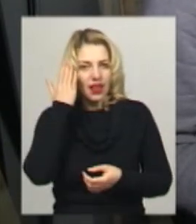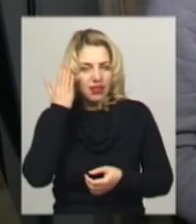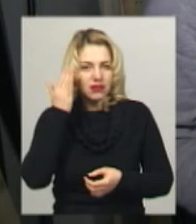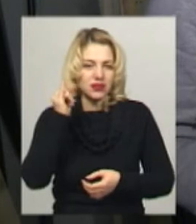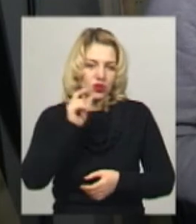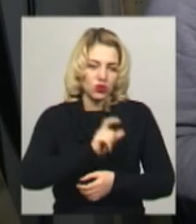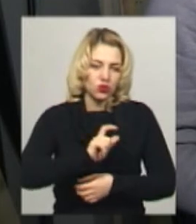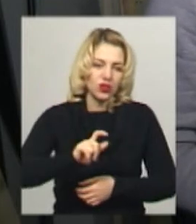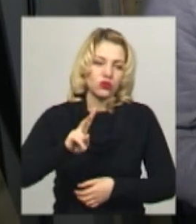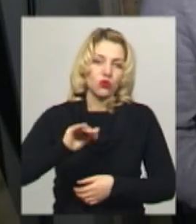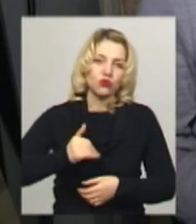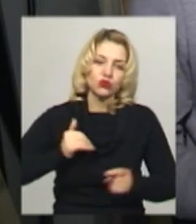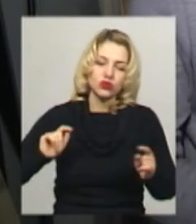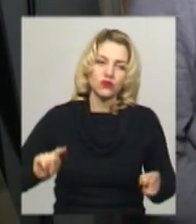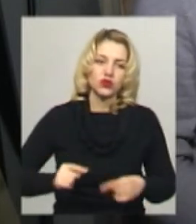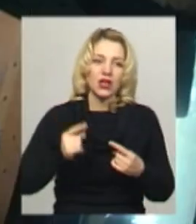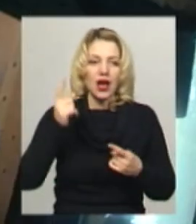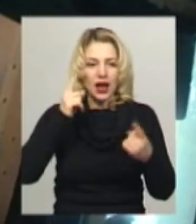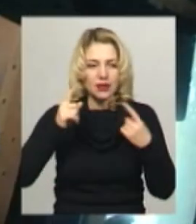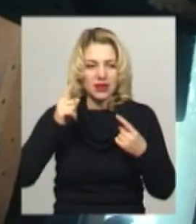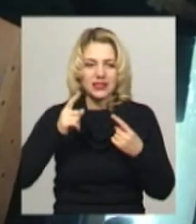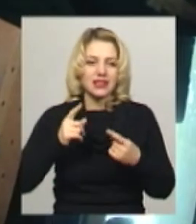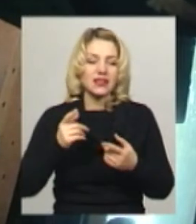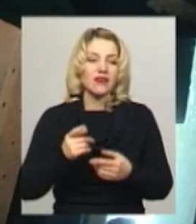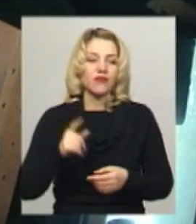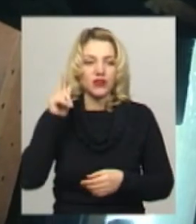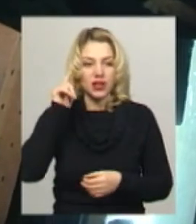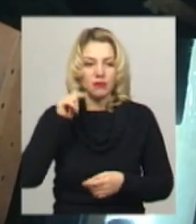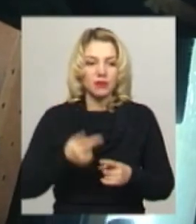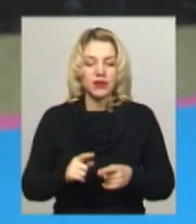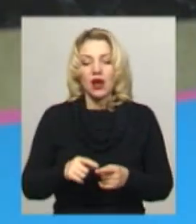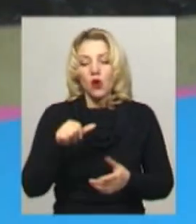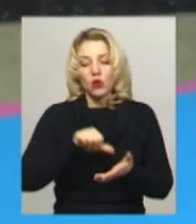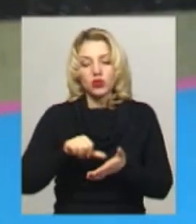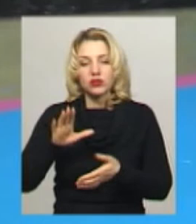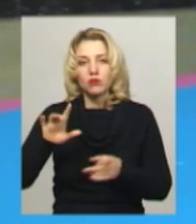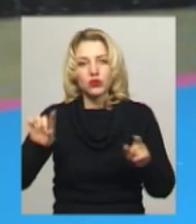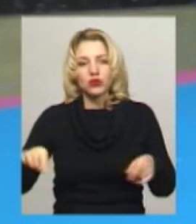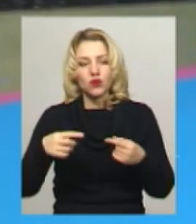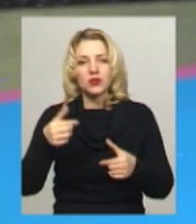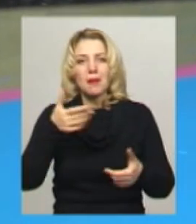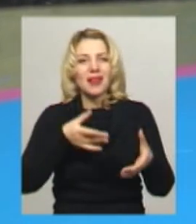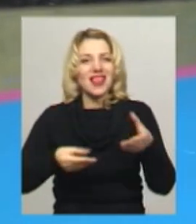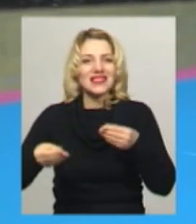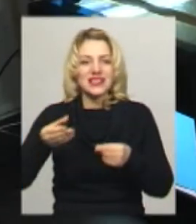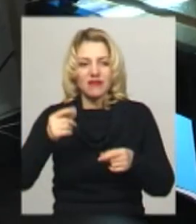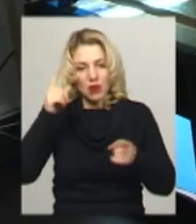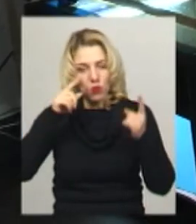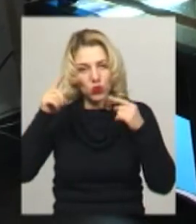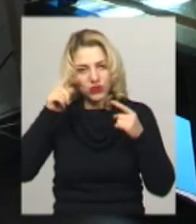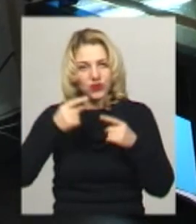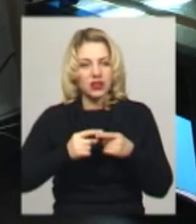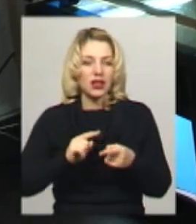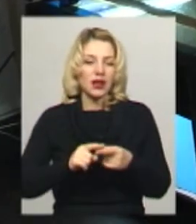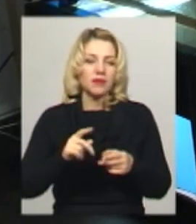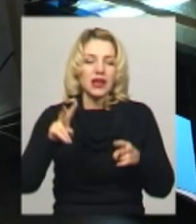людей, які хочуть створювати анімаційні фільми. Учасники протягом 4 місяців створюватимуть пластиліновий мультиплікаційний фільм, каже Вадим. Тему